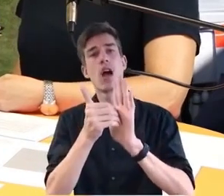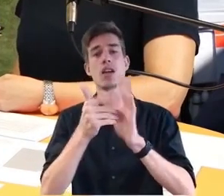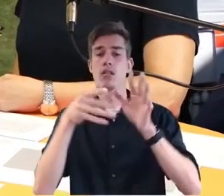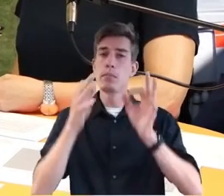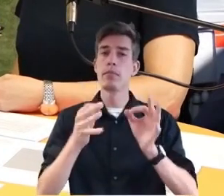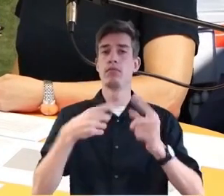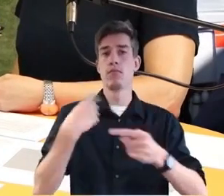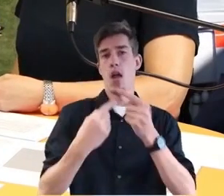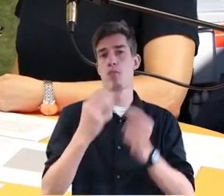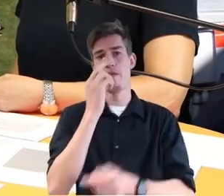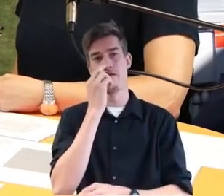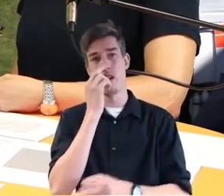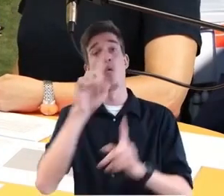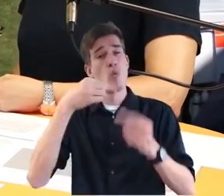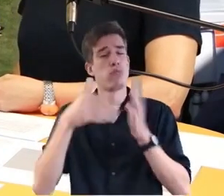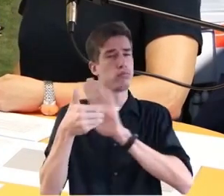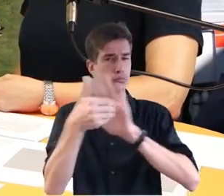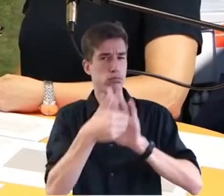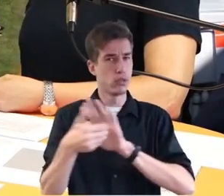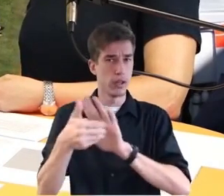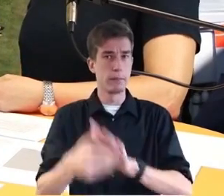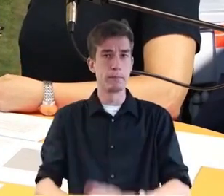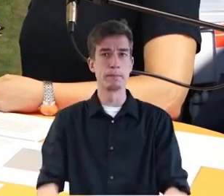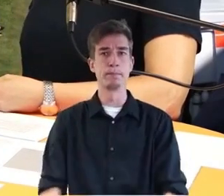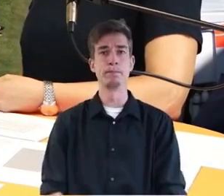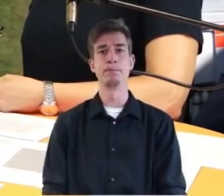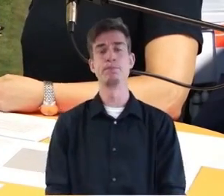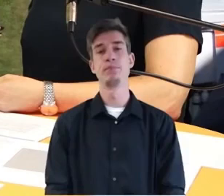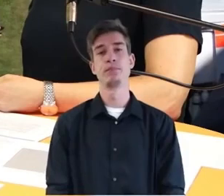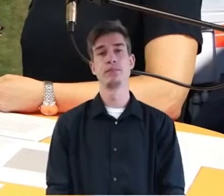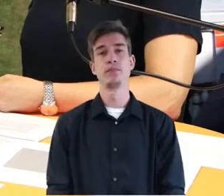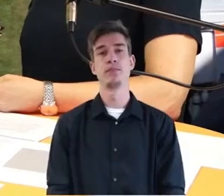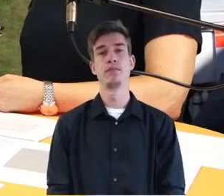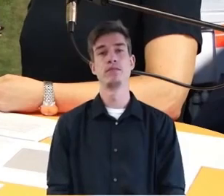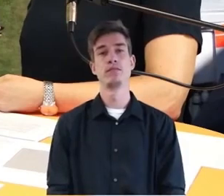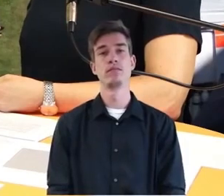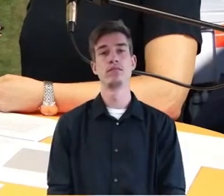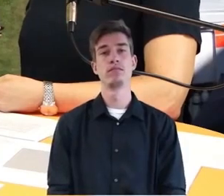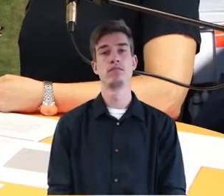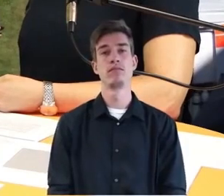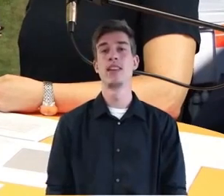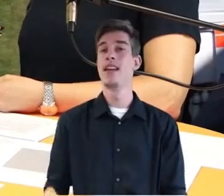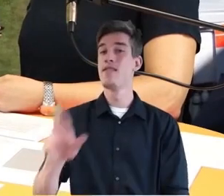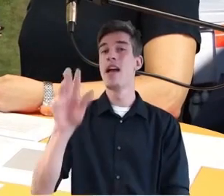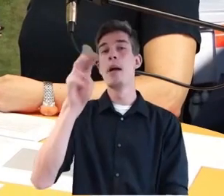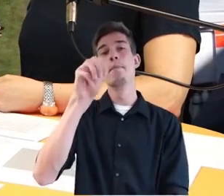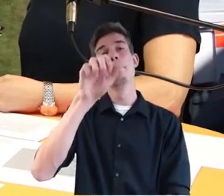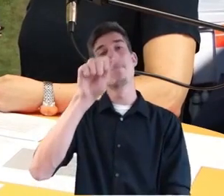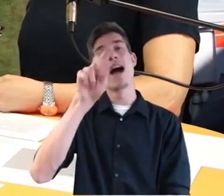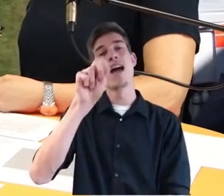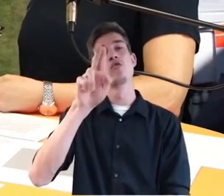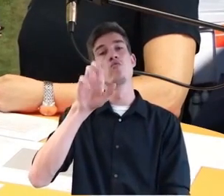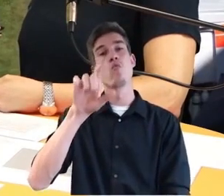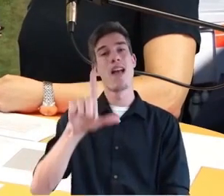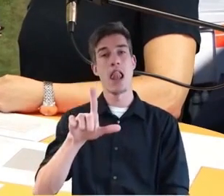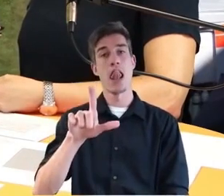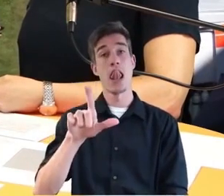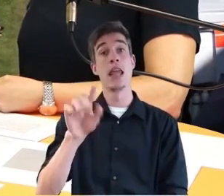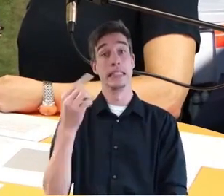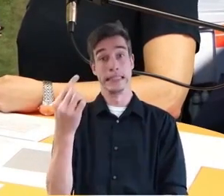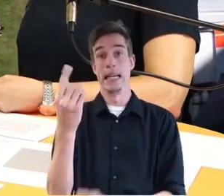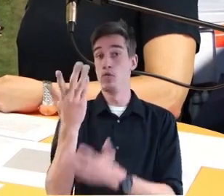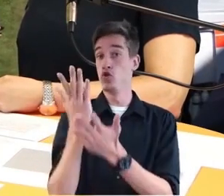Und dann schauen wir mal, was passiert. Ja, und einer, der sie wahrscheinlich schon hat, ist Manuel. Der hat uns nämlich die Frage